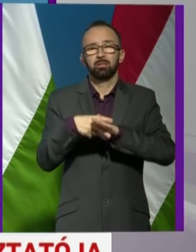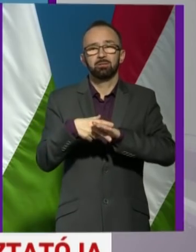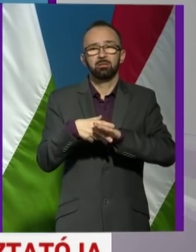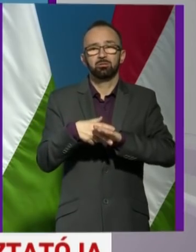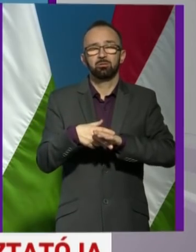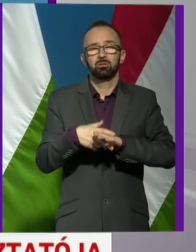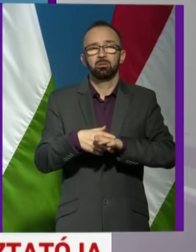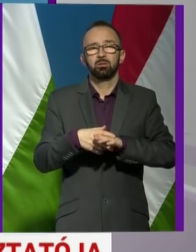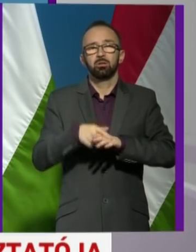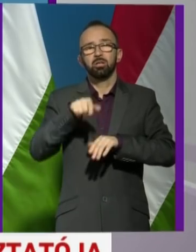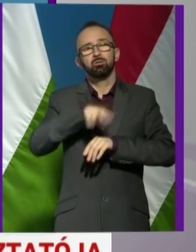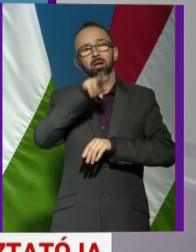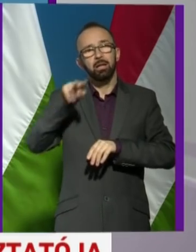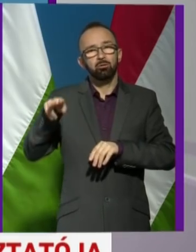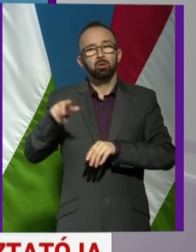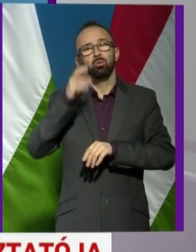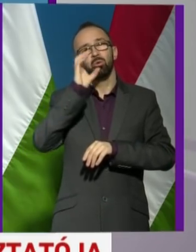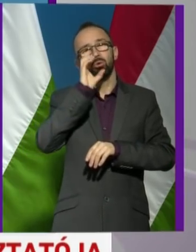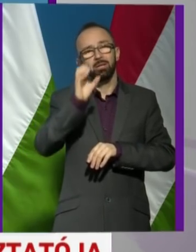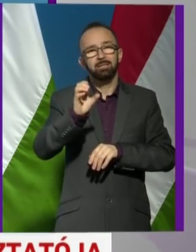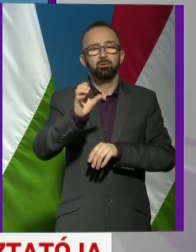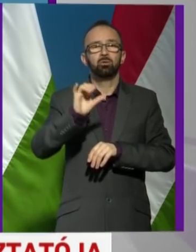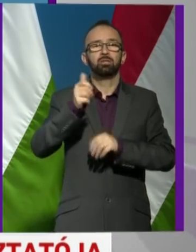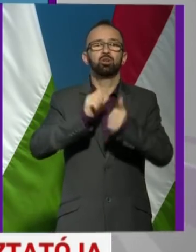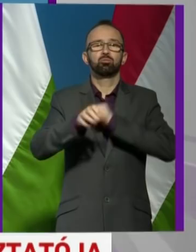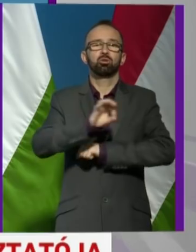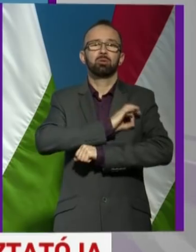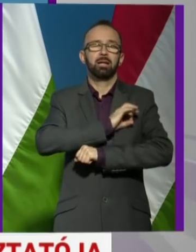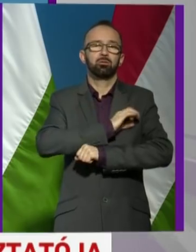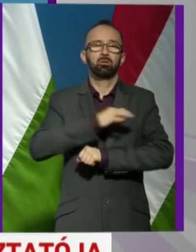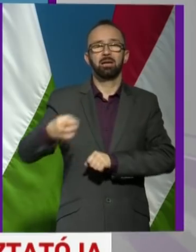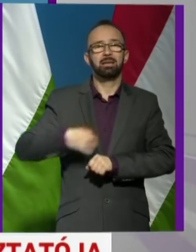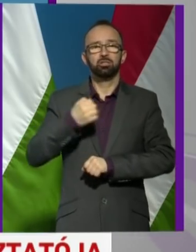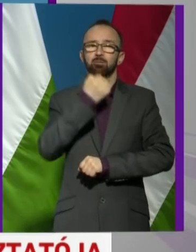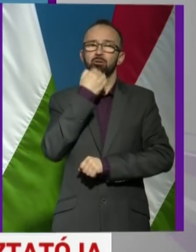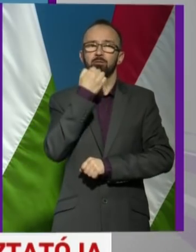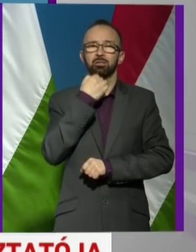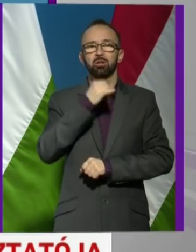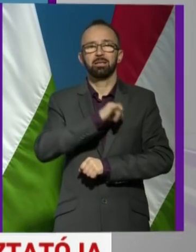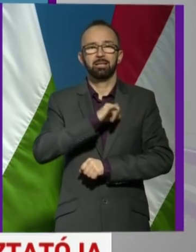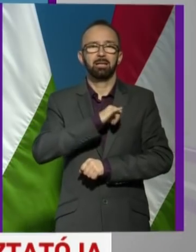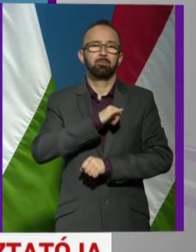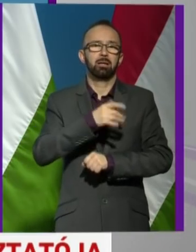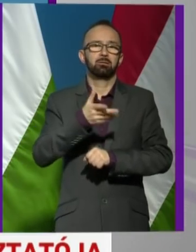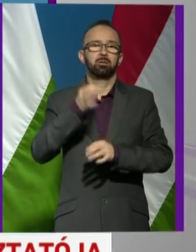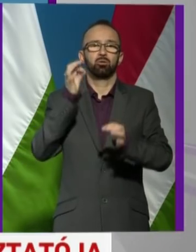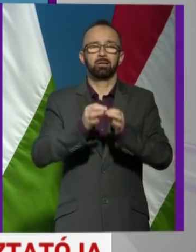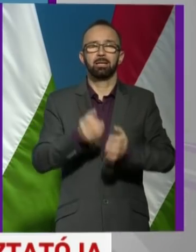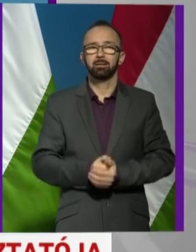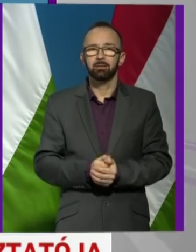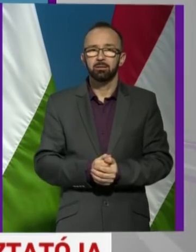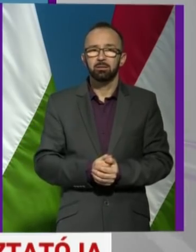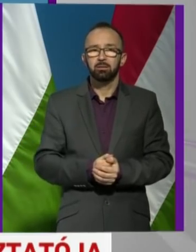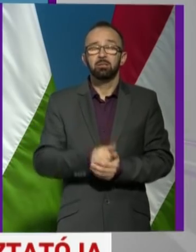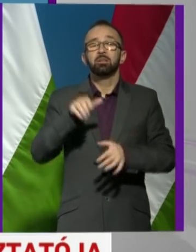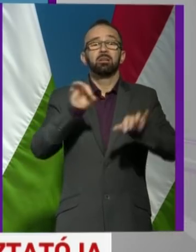éppen az odalátogató nézők és a sportbarátok egészségnek megóvása érdekében történik. Hogy